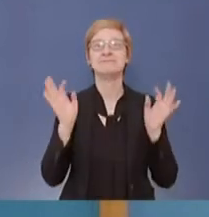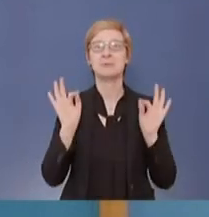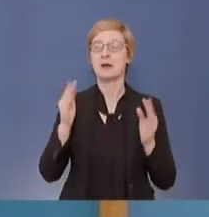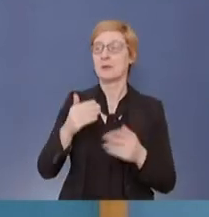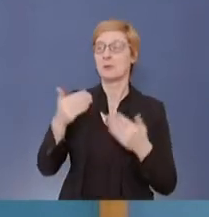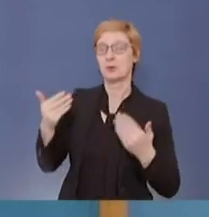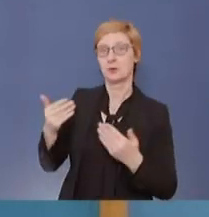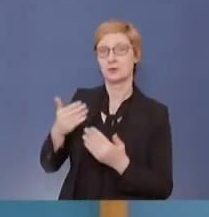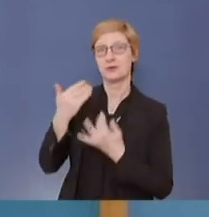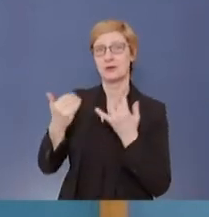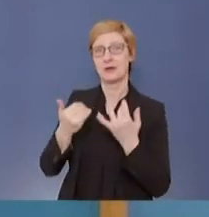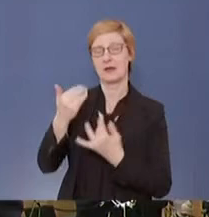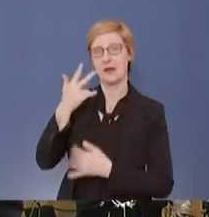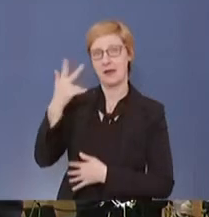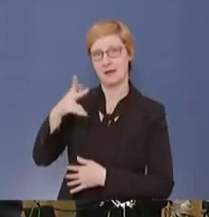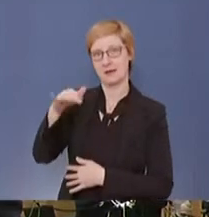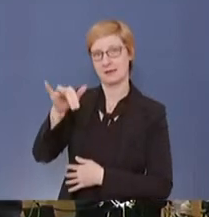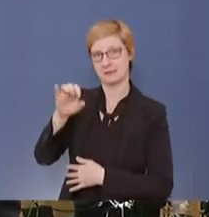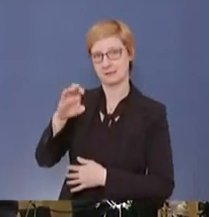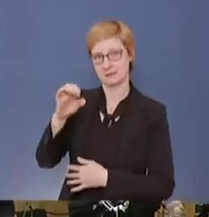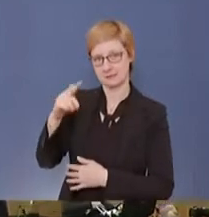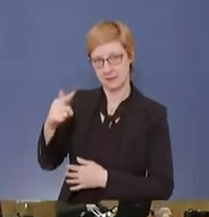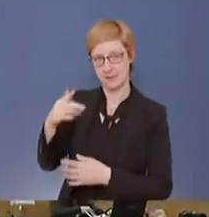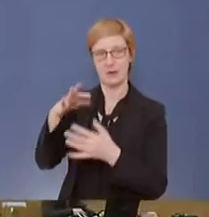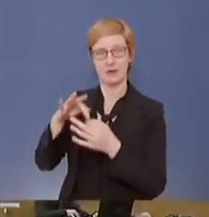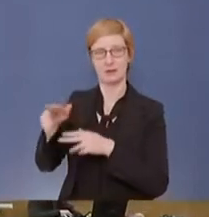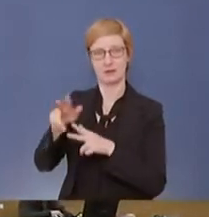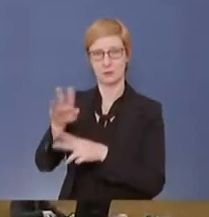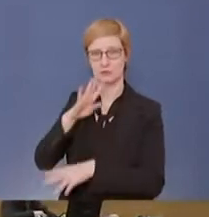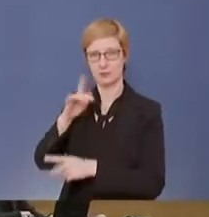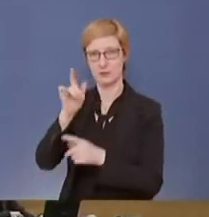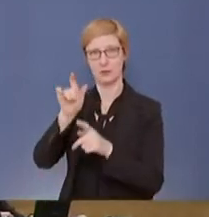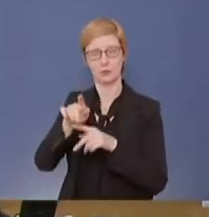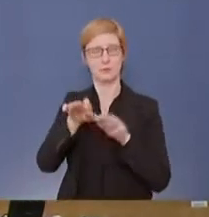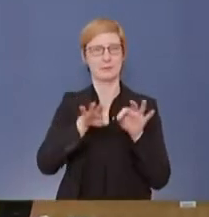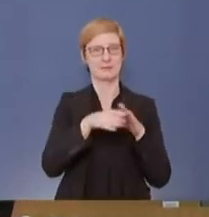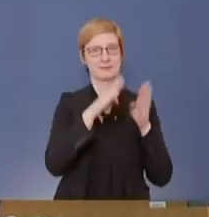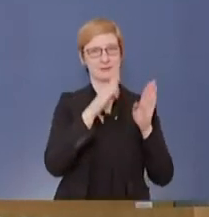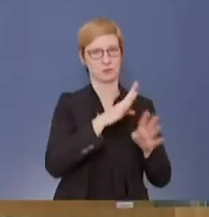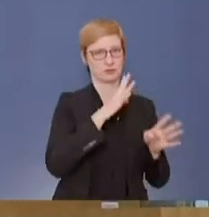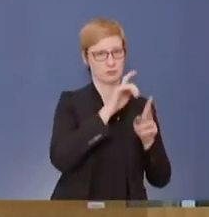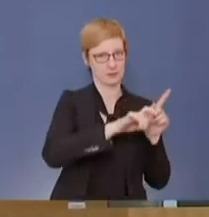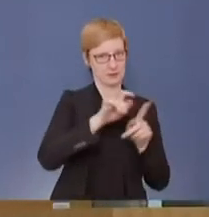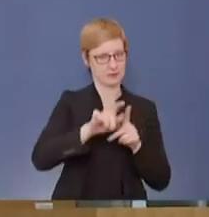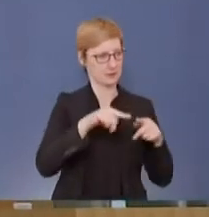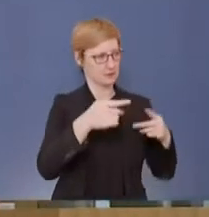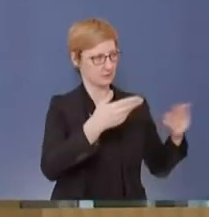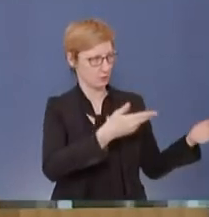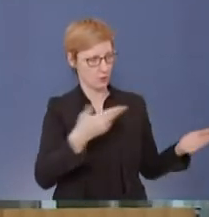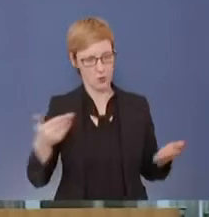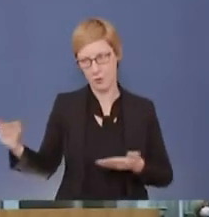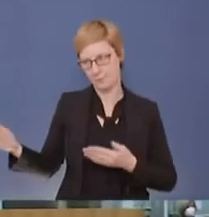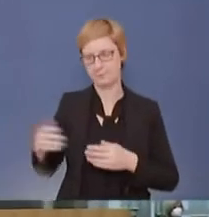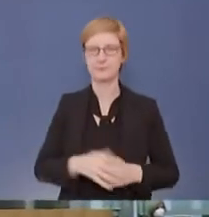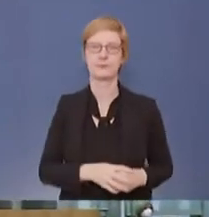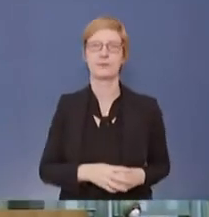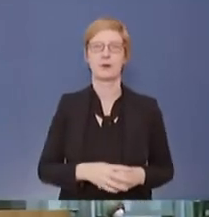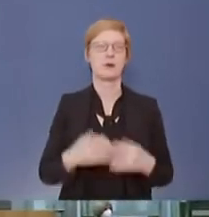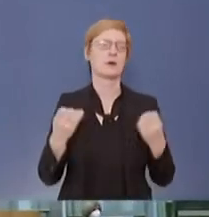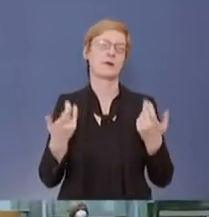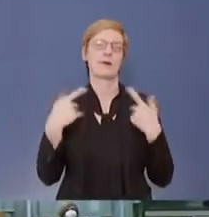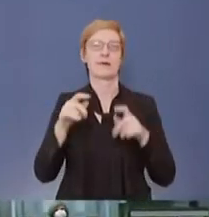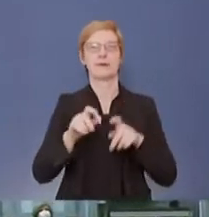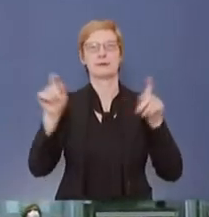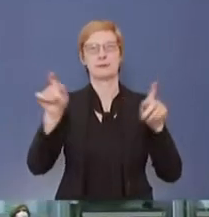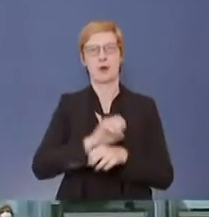und die Sprecherinnen und Sprecher der Ministerien. Seien Sie uns herzlich willkommen an diesem Montag. Wir haben das Oberthema Corona